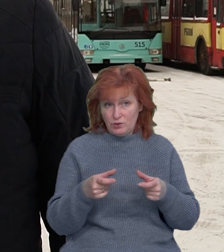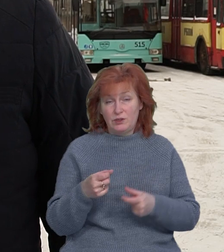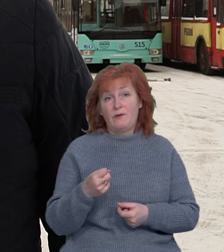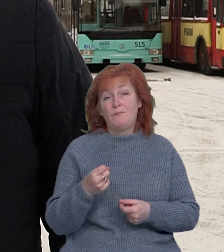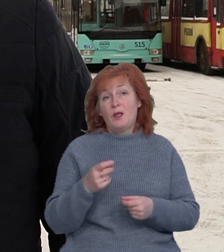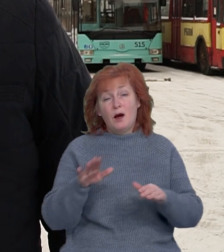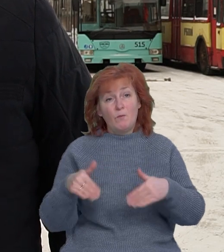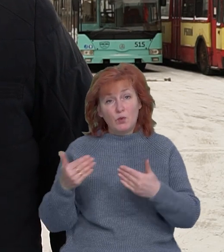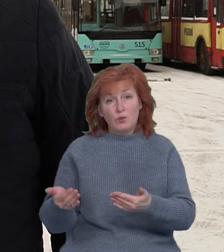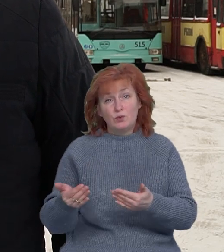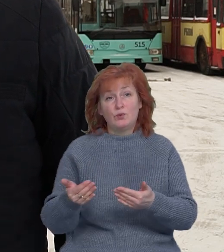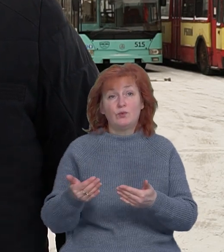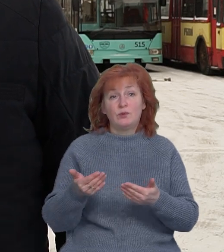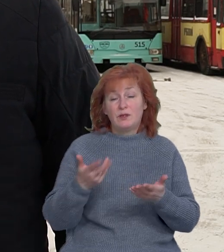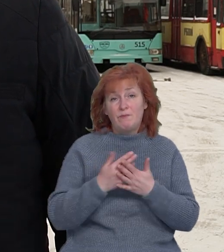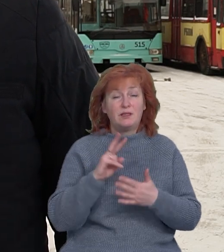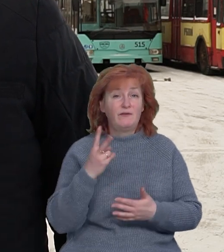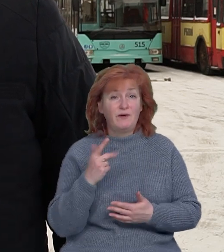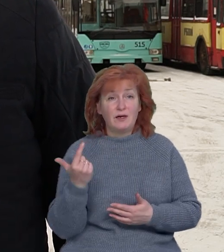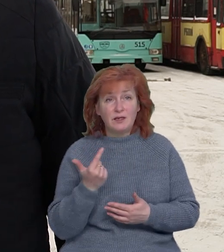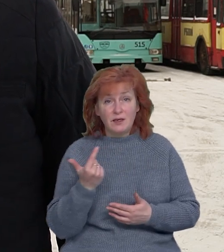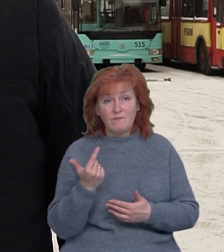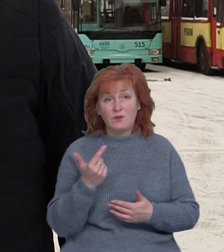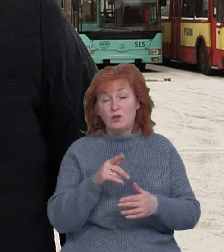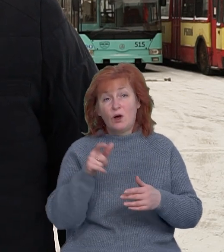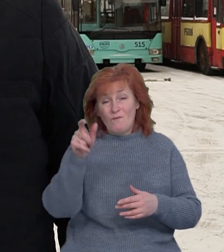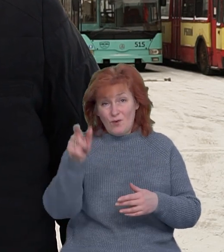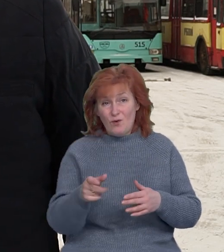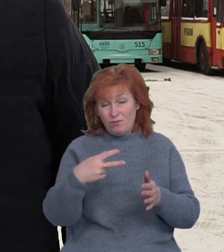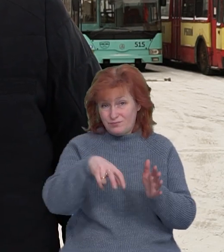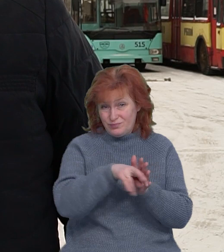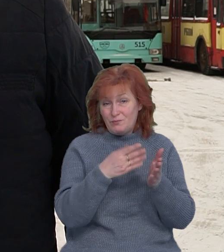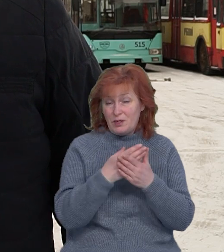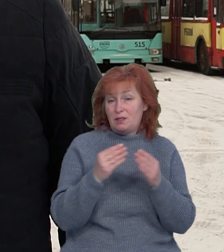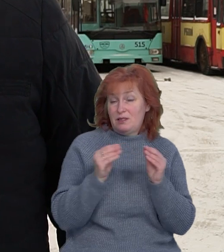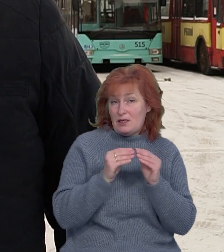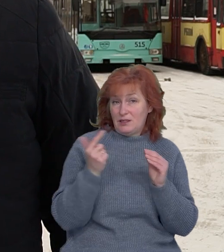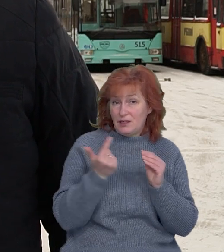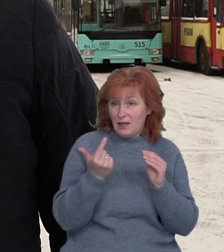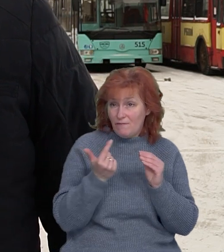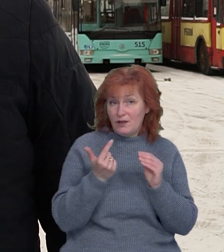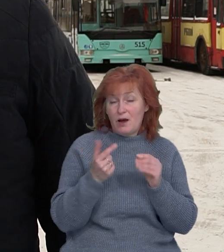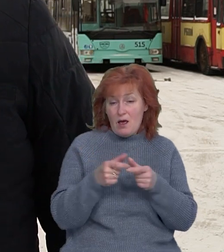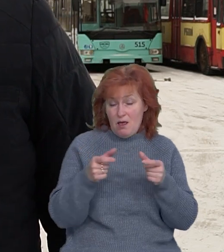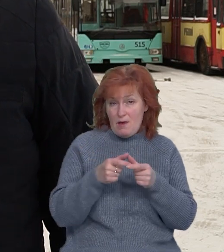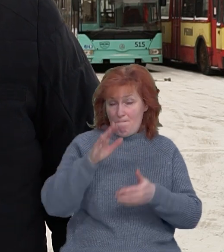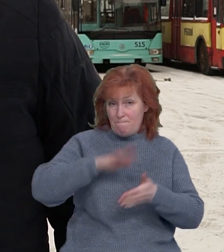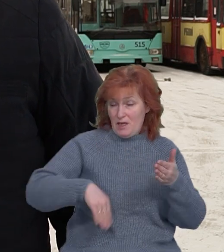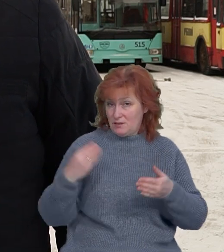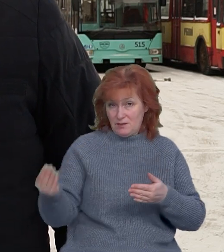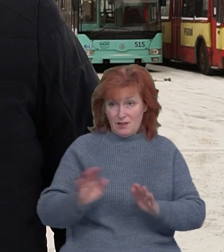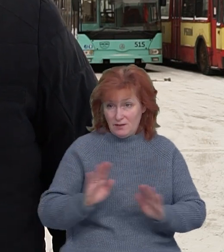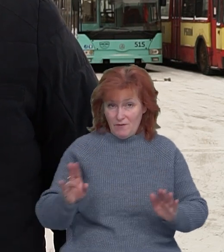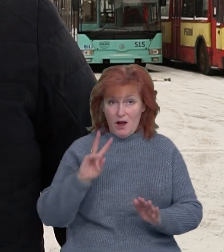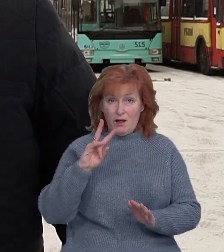гривень, а пропонують решту 2 гривні, тобто пасажиру пропонують проїхати за 10 гривень, без надання квитка,